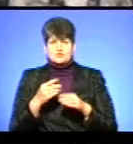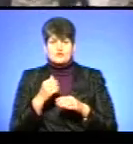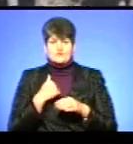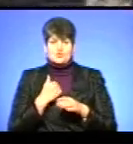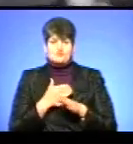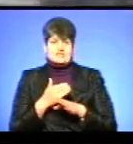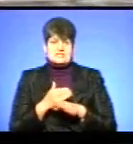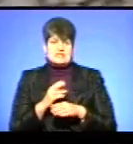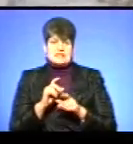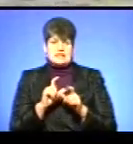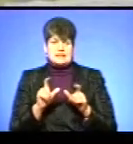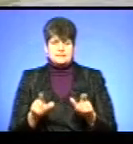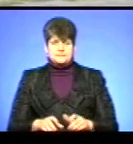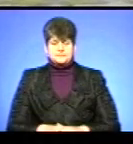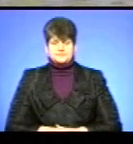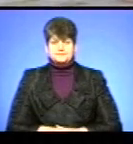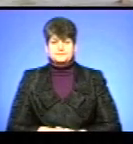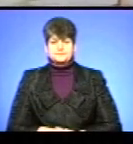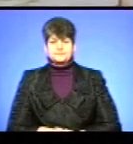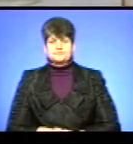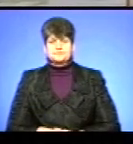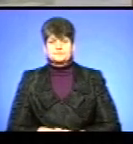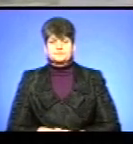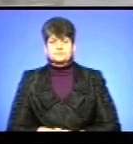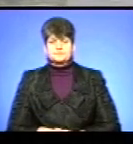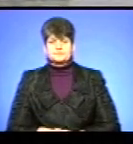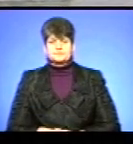Богдан Боденчук, Андрій Прокопів, Новини.